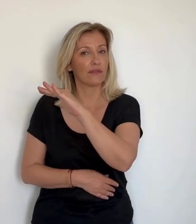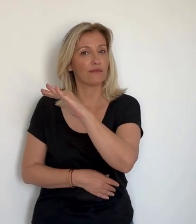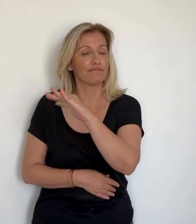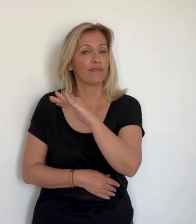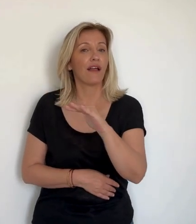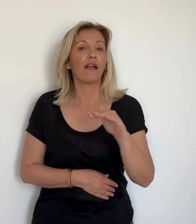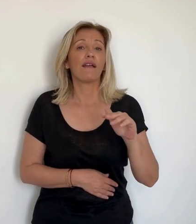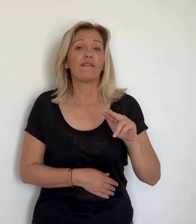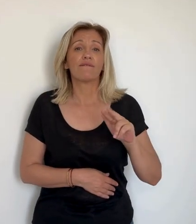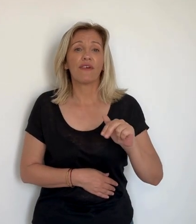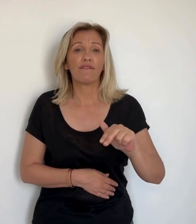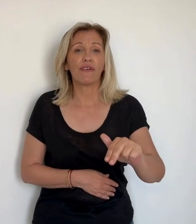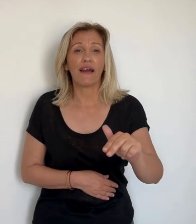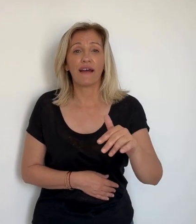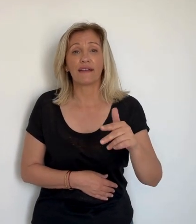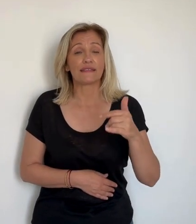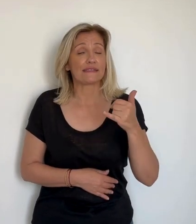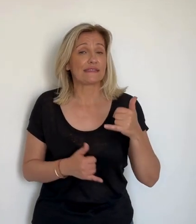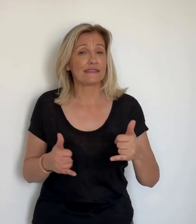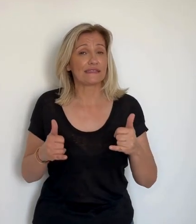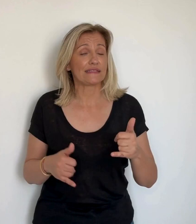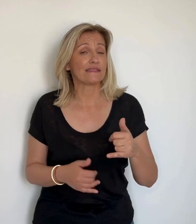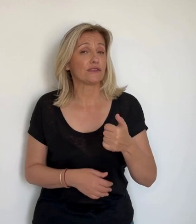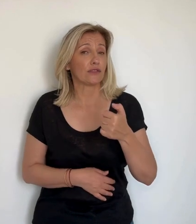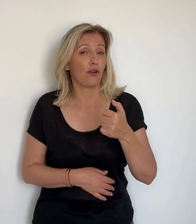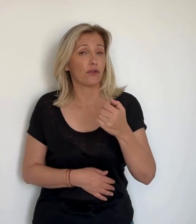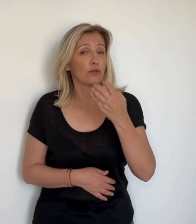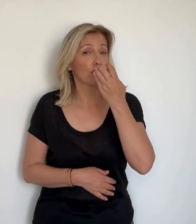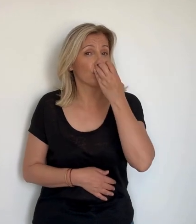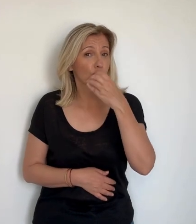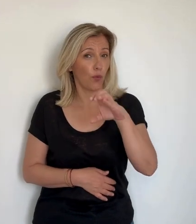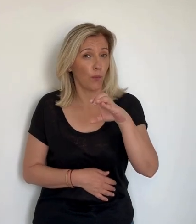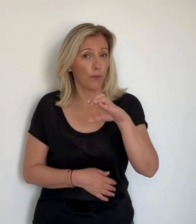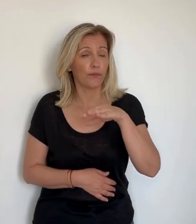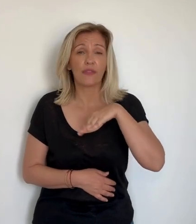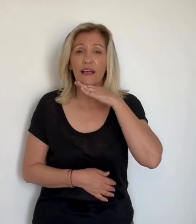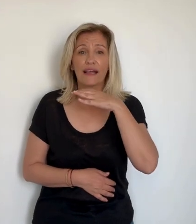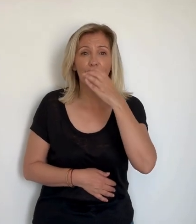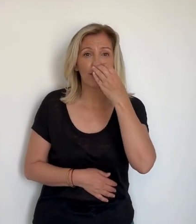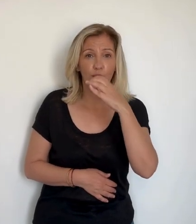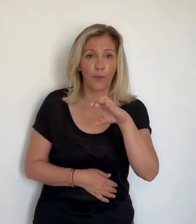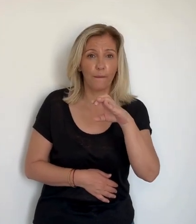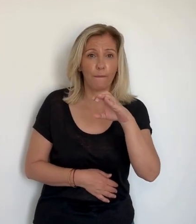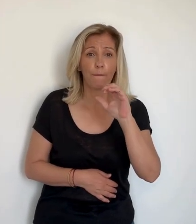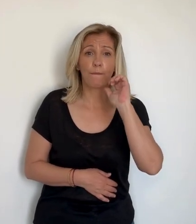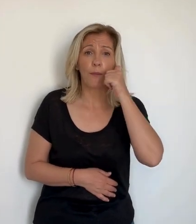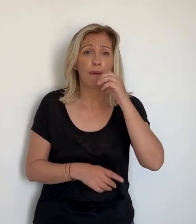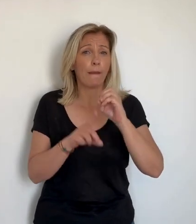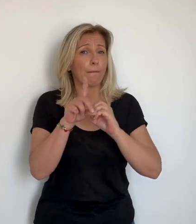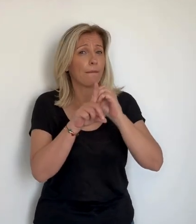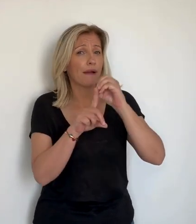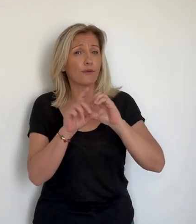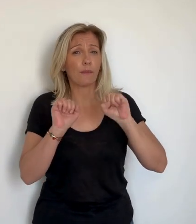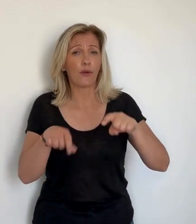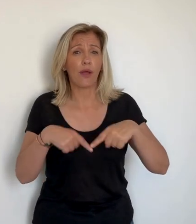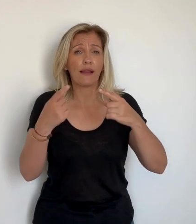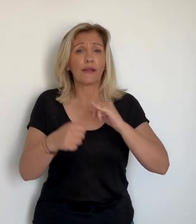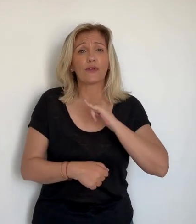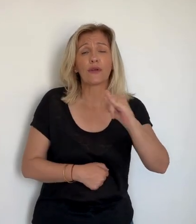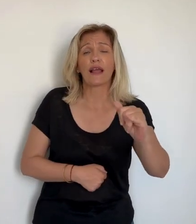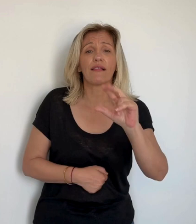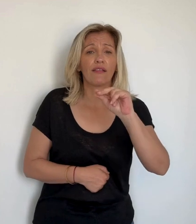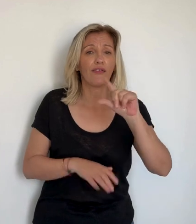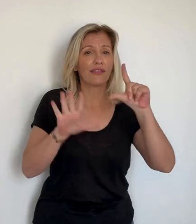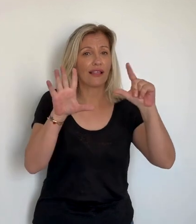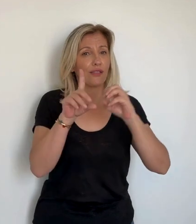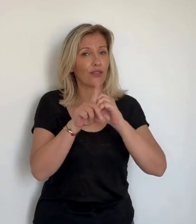sont attendus ces prochains jours dans l'île. Le thermomètre devrait grimper jusqu'à 37 degrés dès demain. Un phénomène